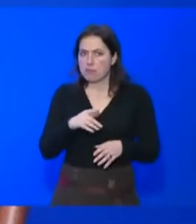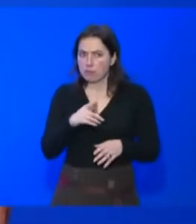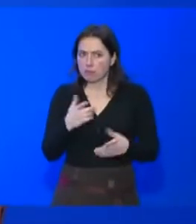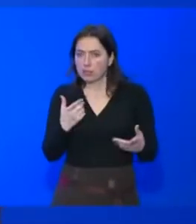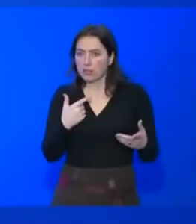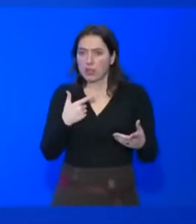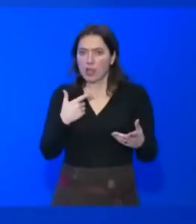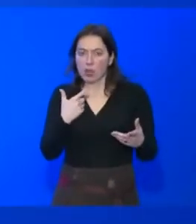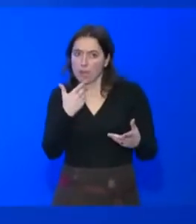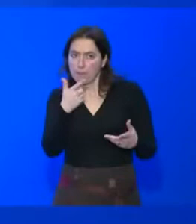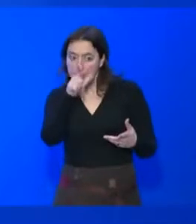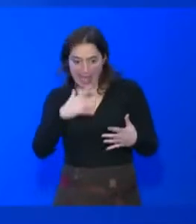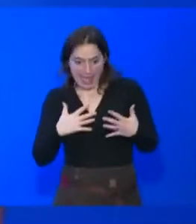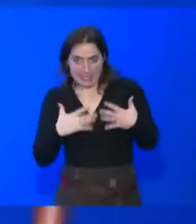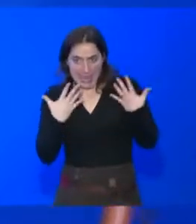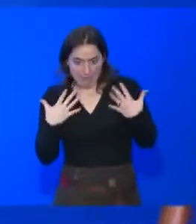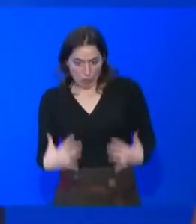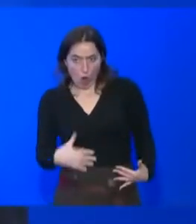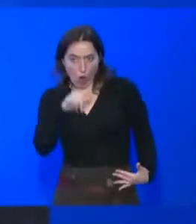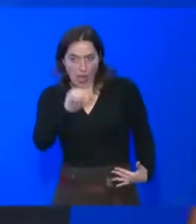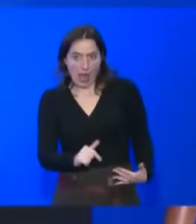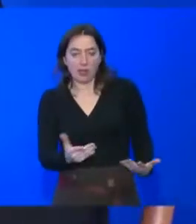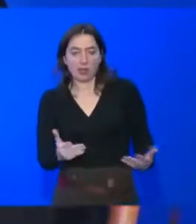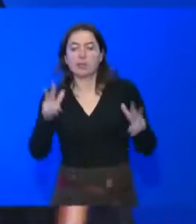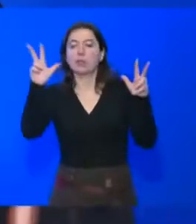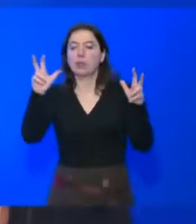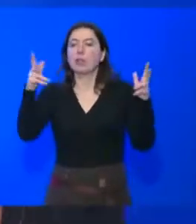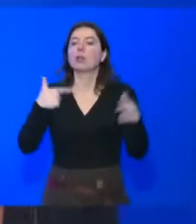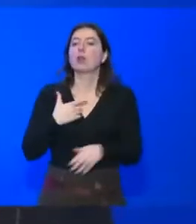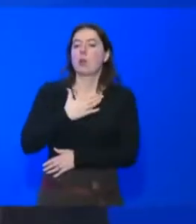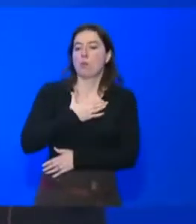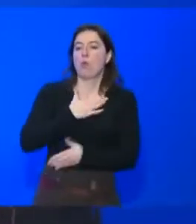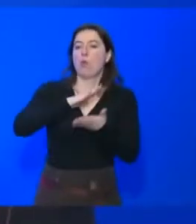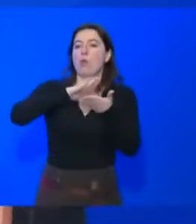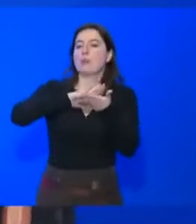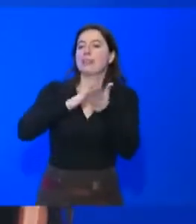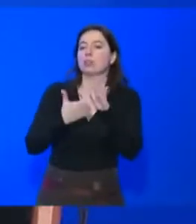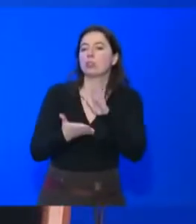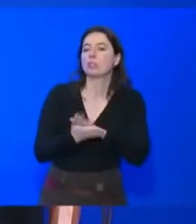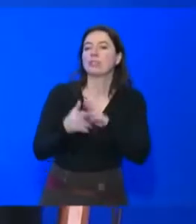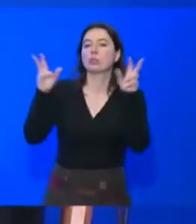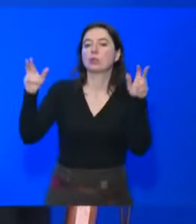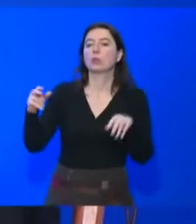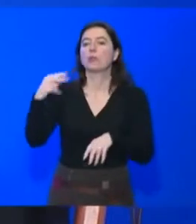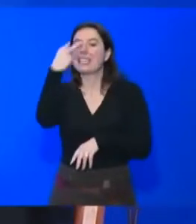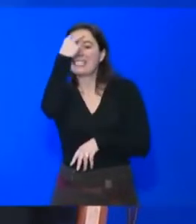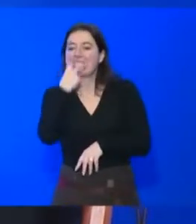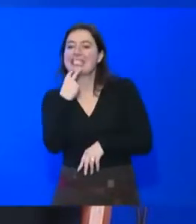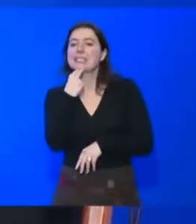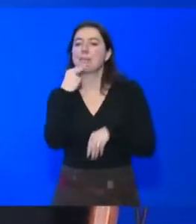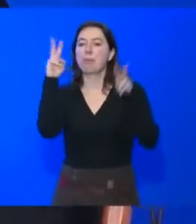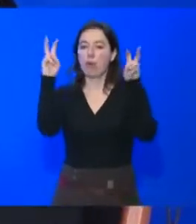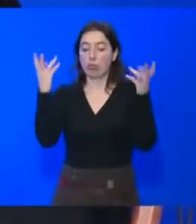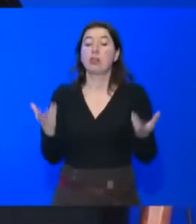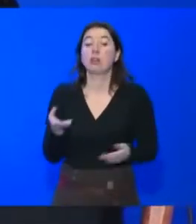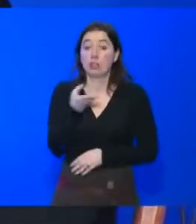personnes-là, elles ont un corps. donc, effectivement, dans mon association, c'est Cimode, j'aide les personnes, surtout les personnes non-voyantes qui ont du mal